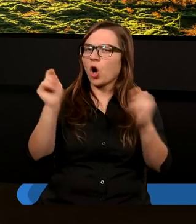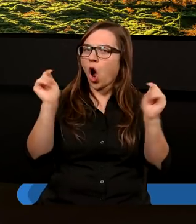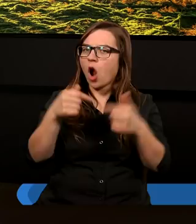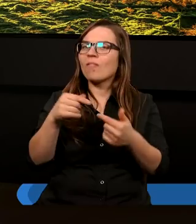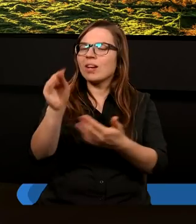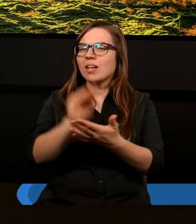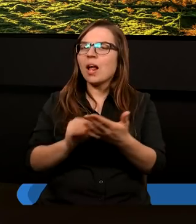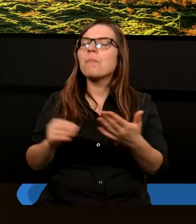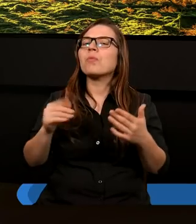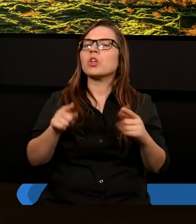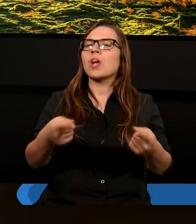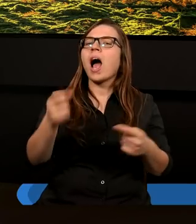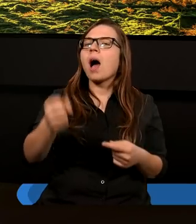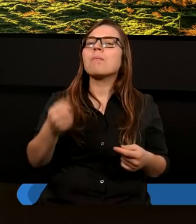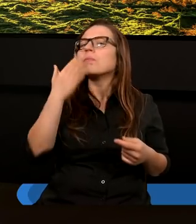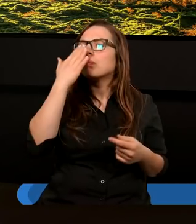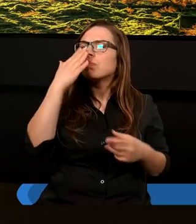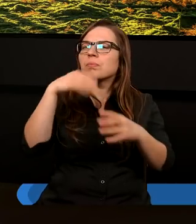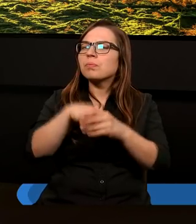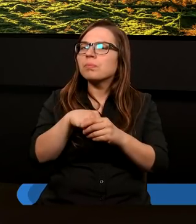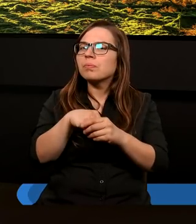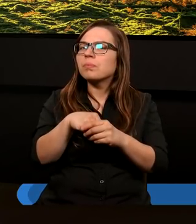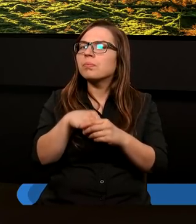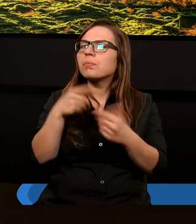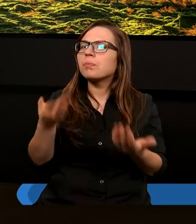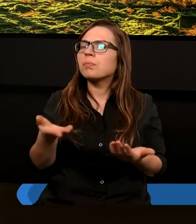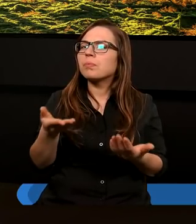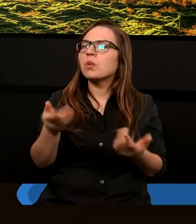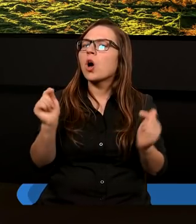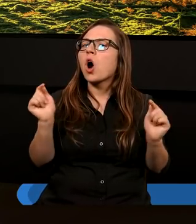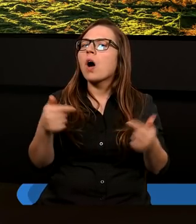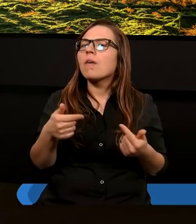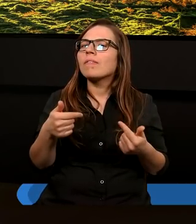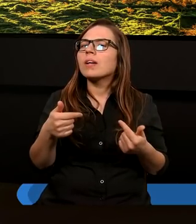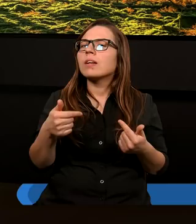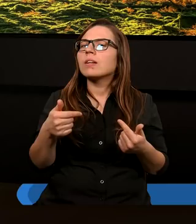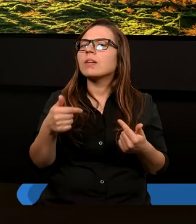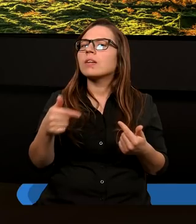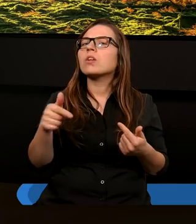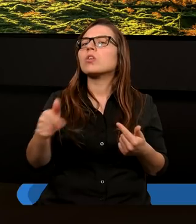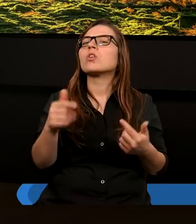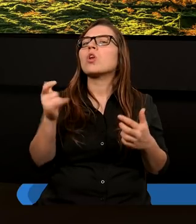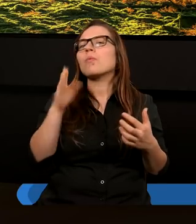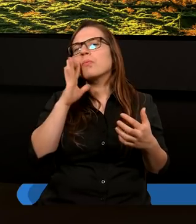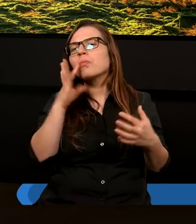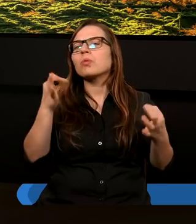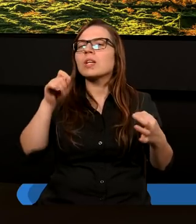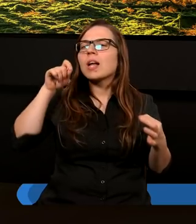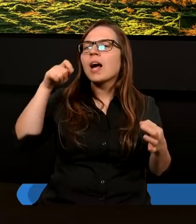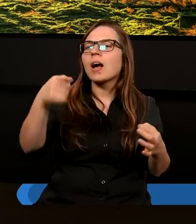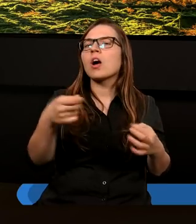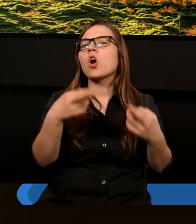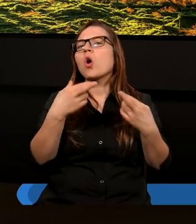w dziejach apostolskich, to konflikt, który jest oparty na tym, co byśmy dzisiaj nazwali